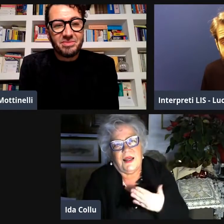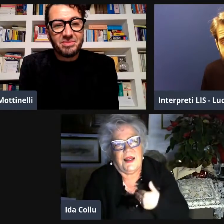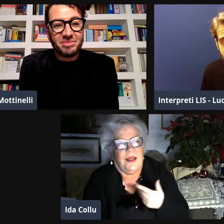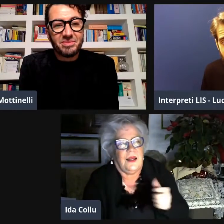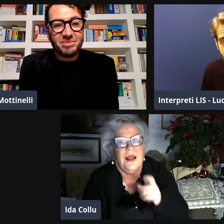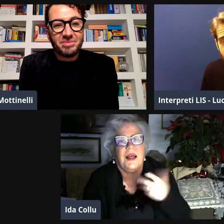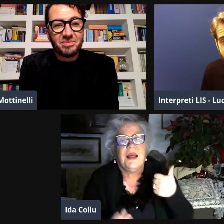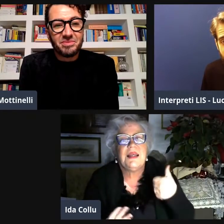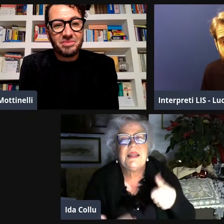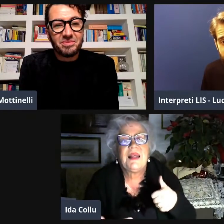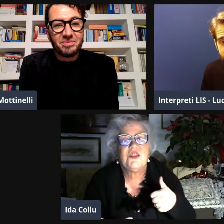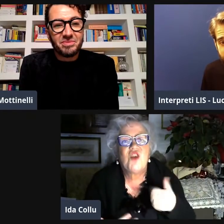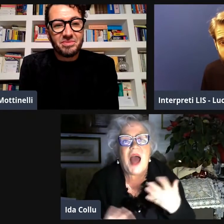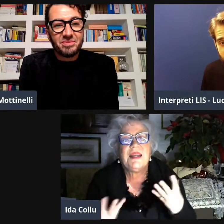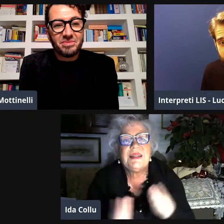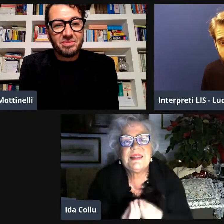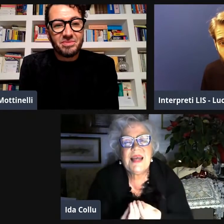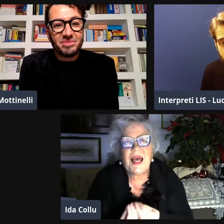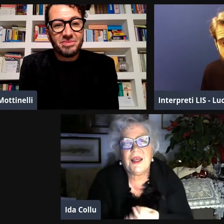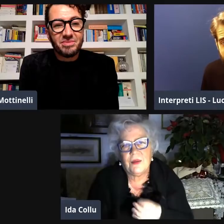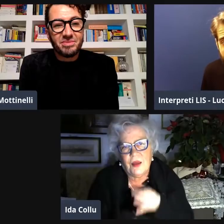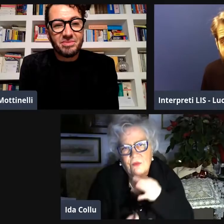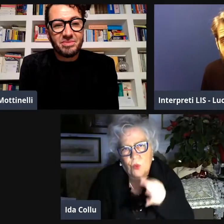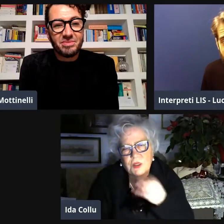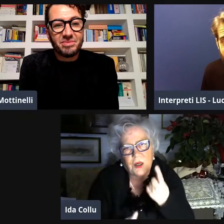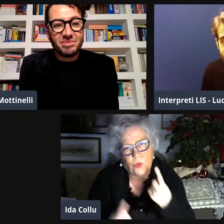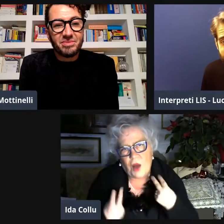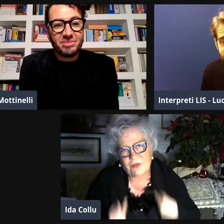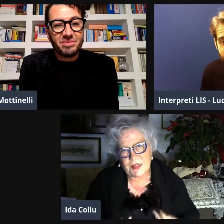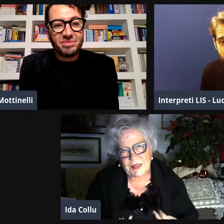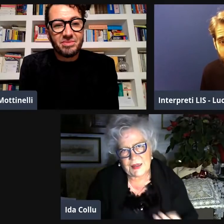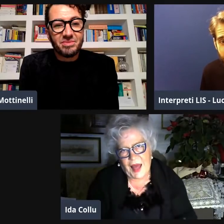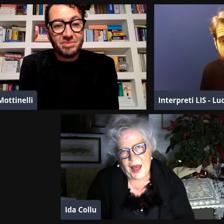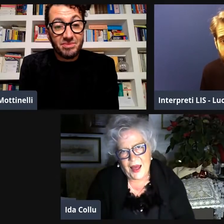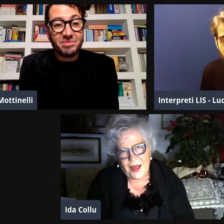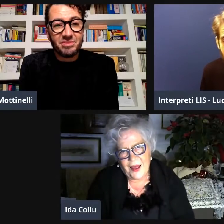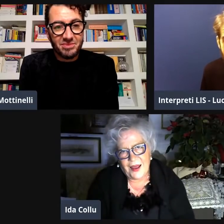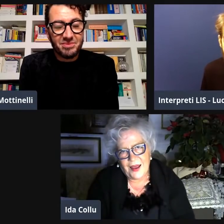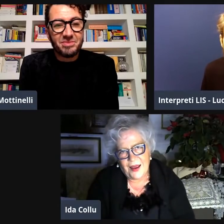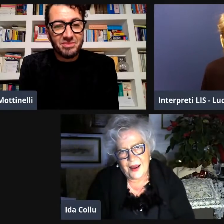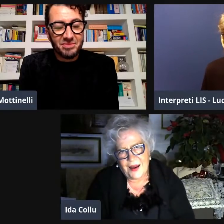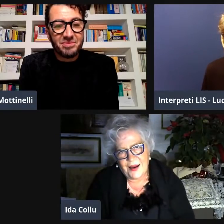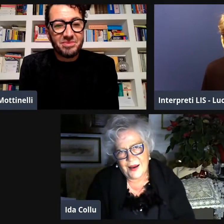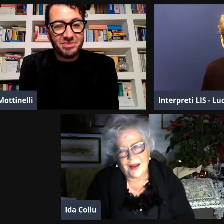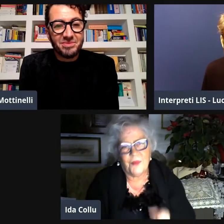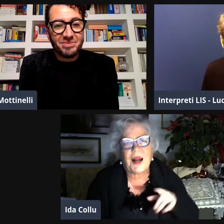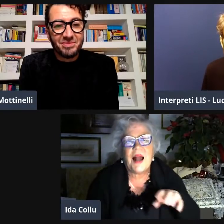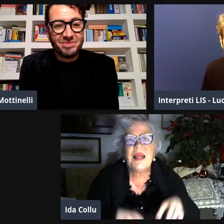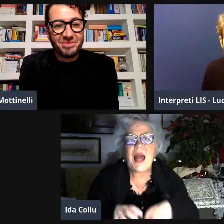è una forte mancanza mi manca molto sedici anni insieme è una vita